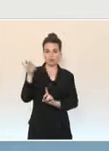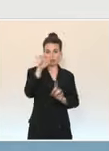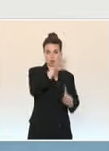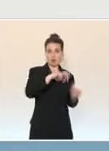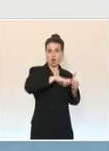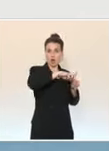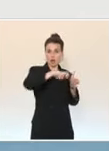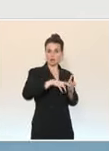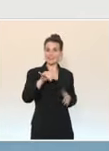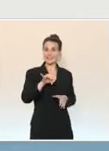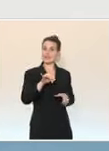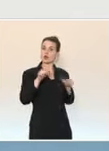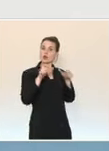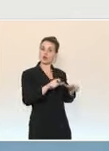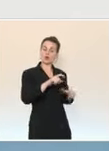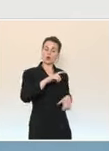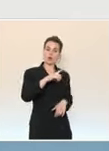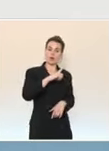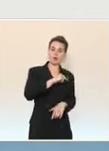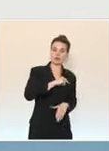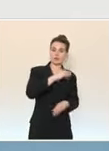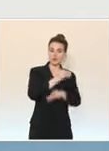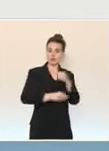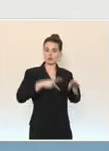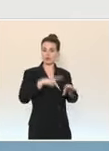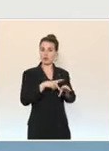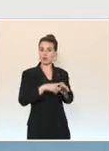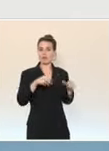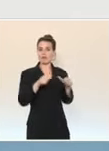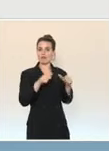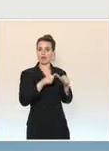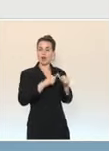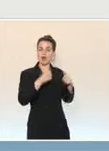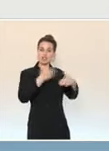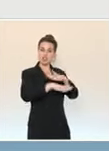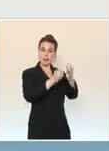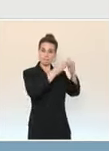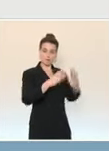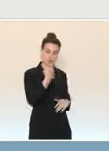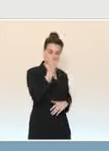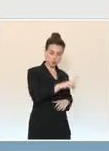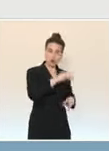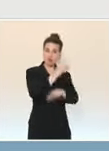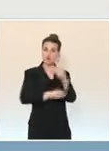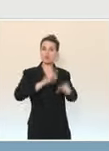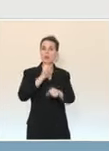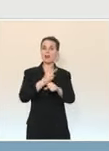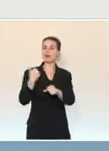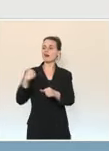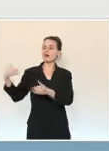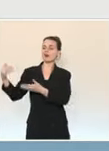Les policiers et les gendarmes se rendront au domicile de cette personne ou à l'hôtel qu'elle a déclaré pour vérifier qu'elle respecte bien son isolement.